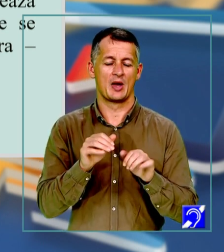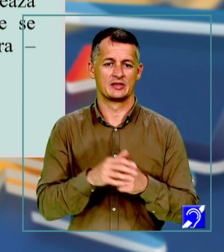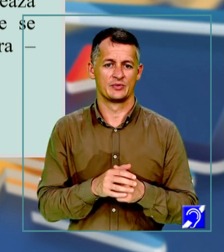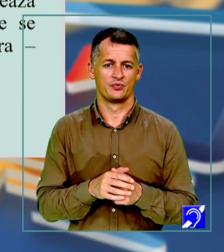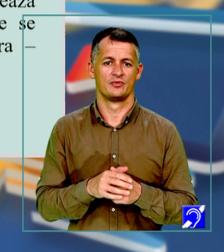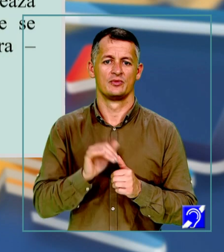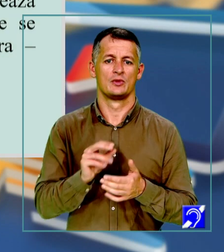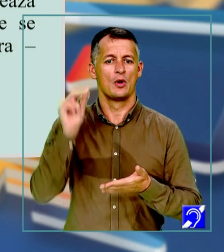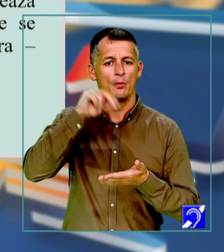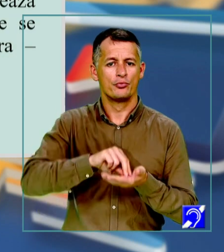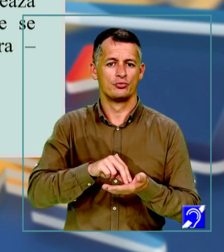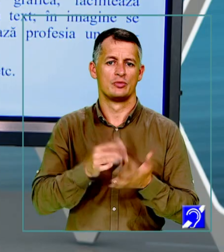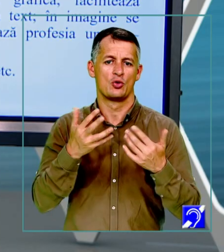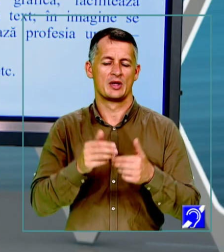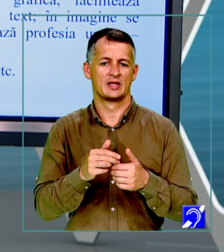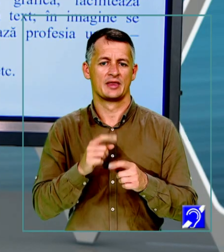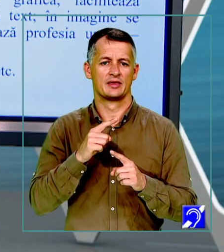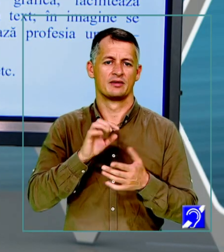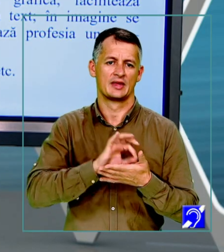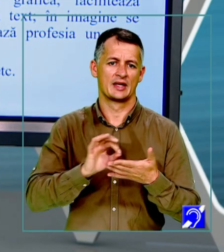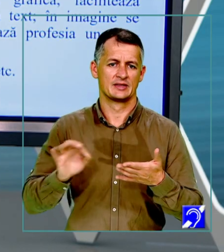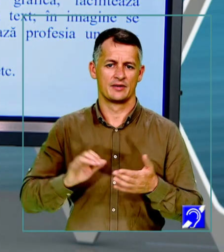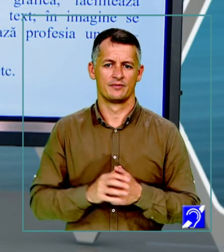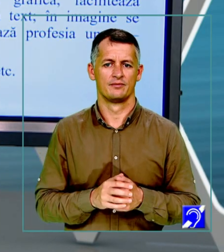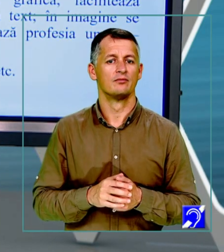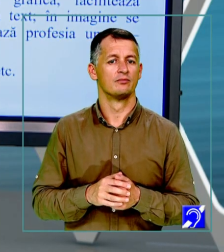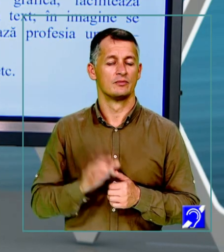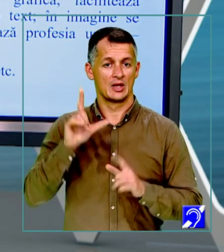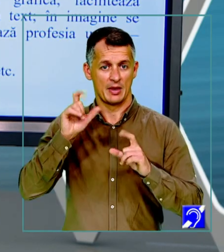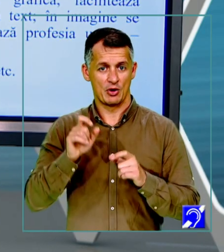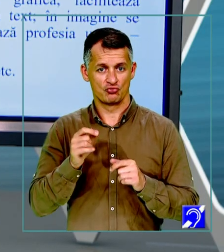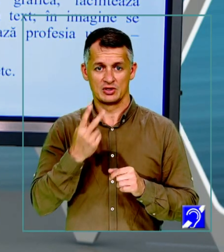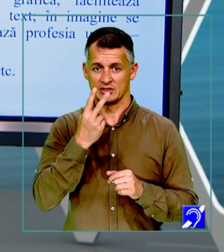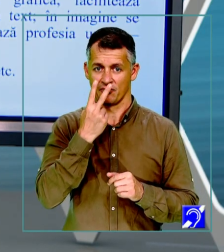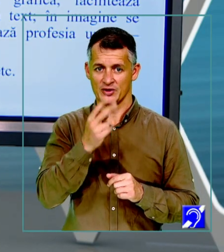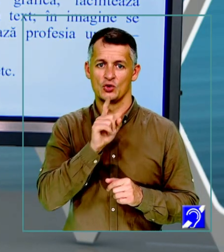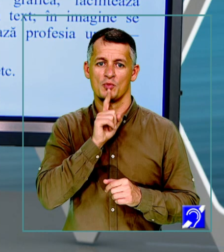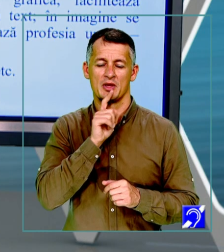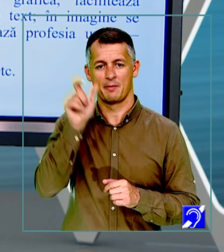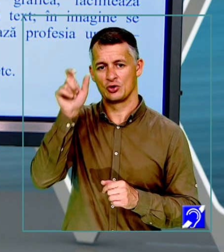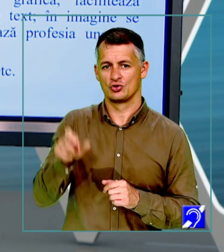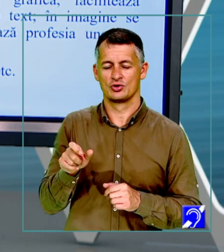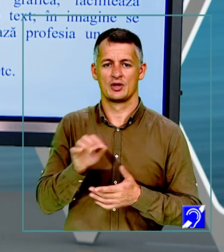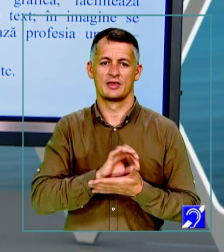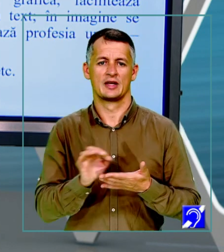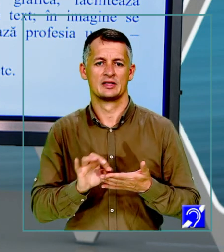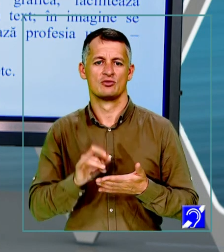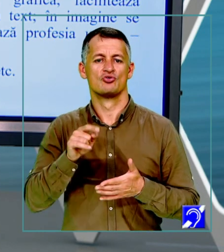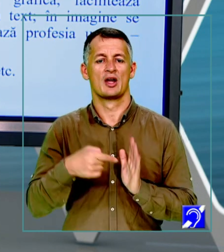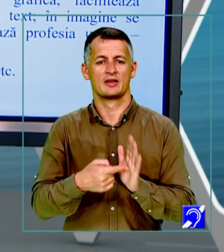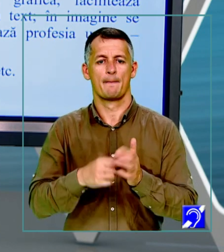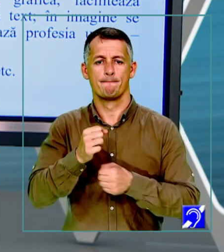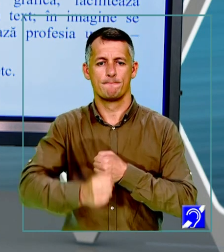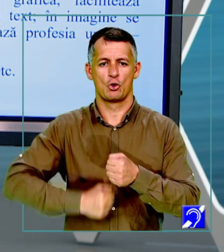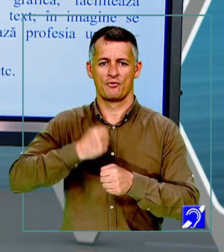completează enumerația din text. În imagine se regăsesc nume de personalități, în text se precizează profesia unora.